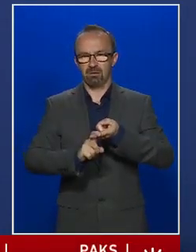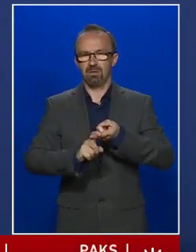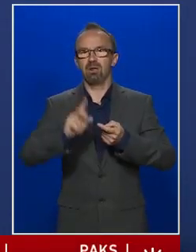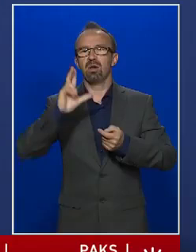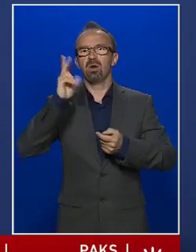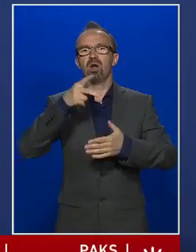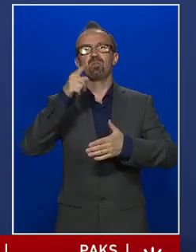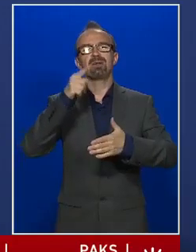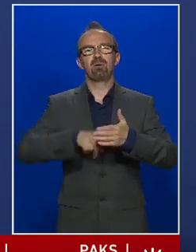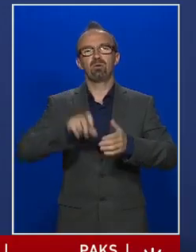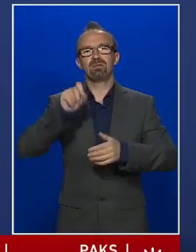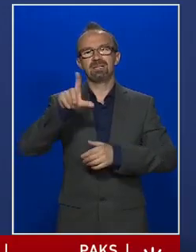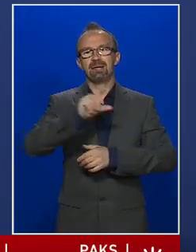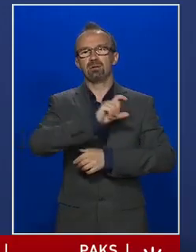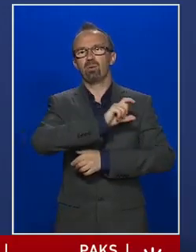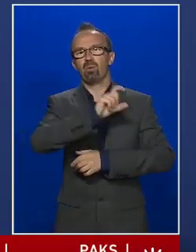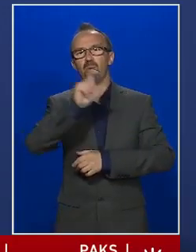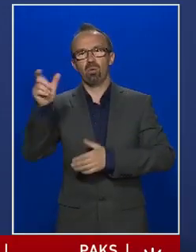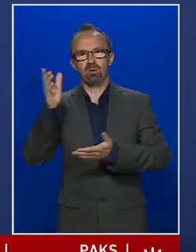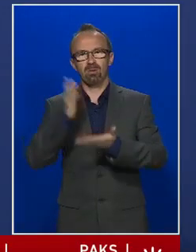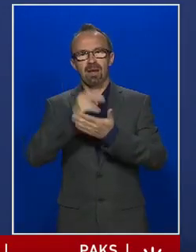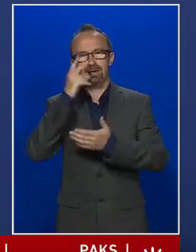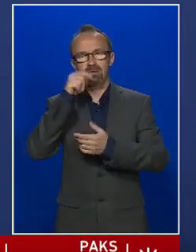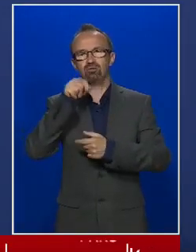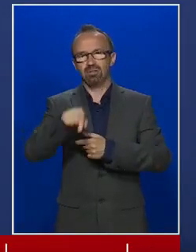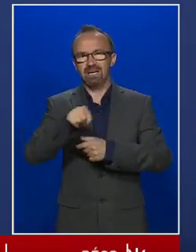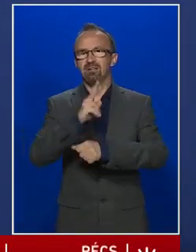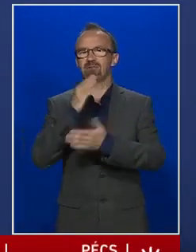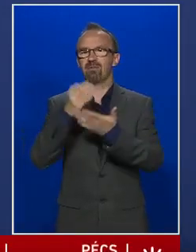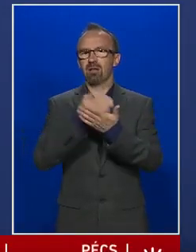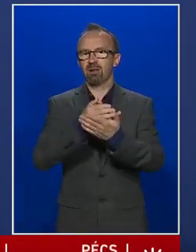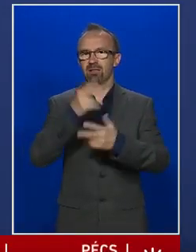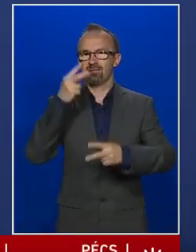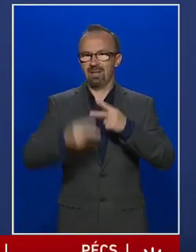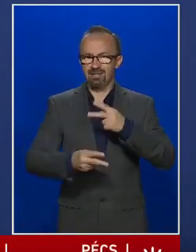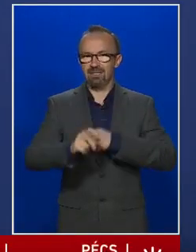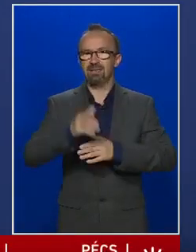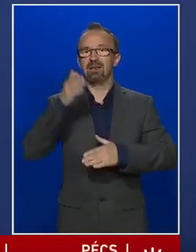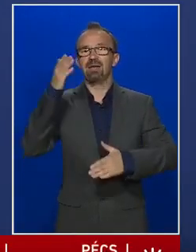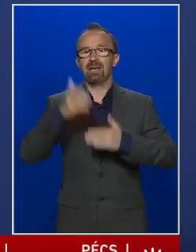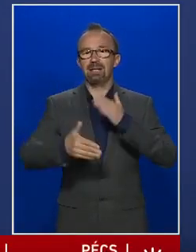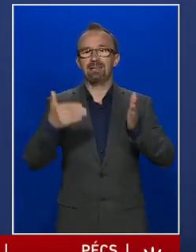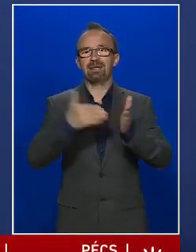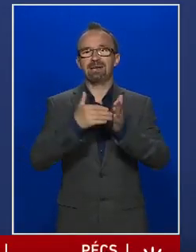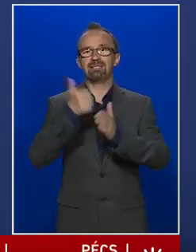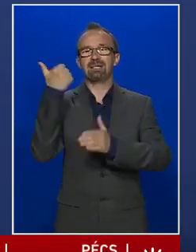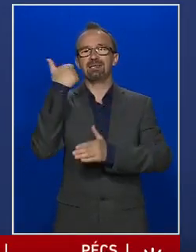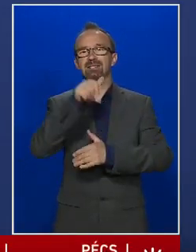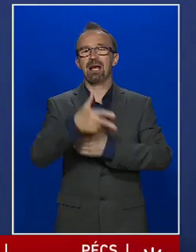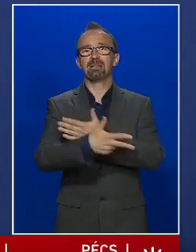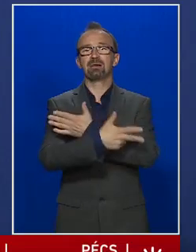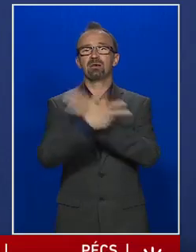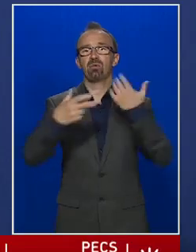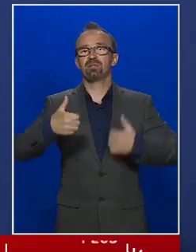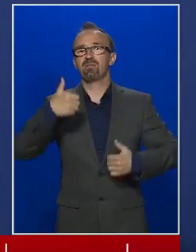Harmadik hó 12-e óta látja el a rendőrség ezeket a feladatokat. Ez idáig 1181